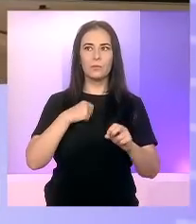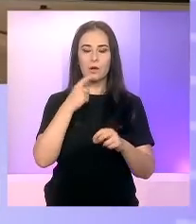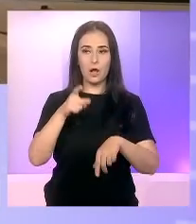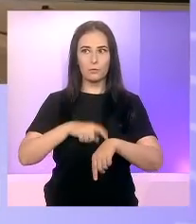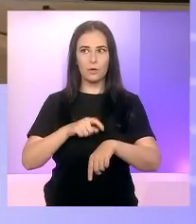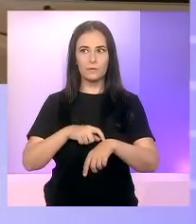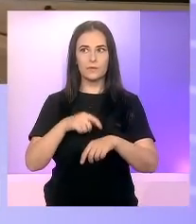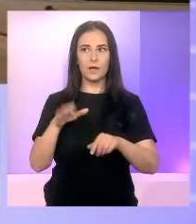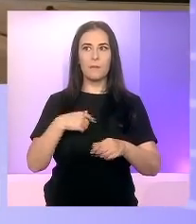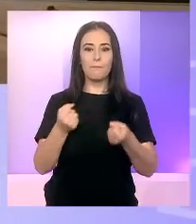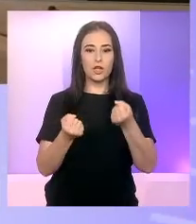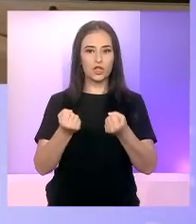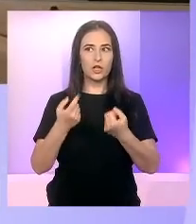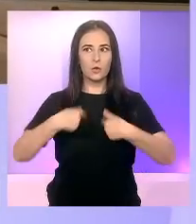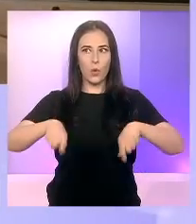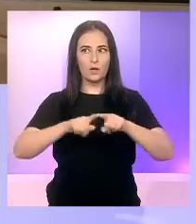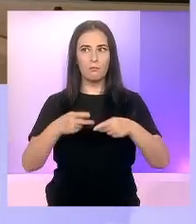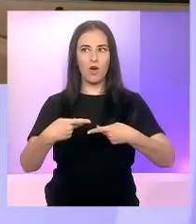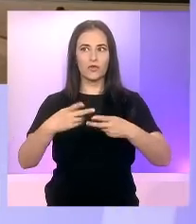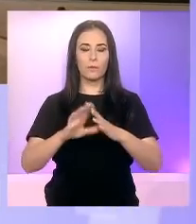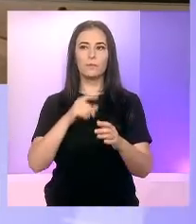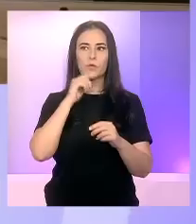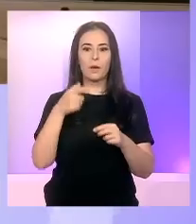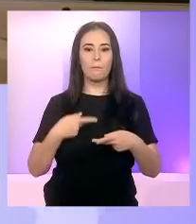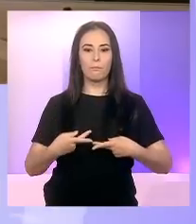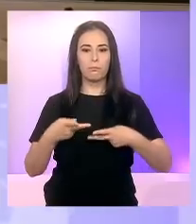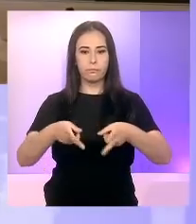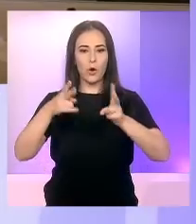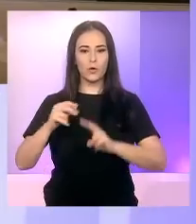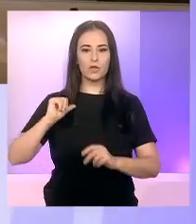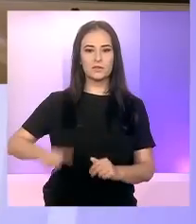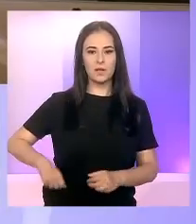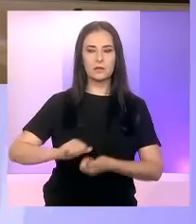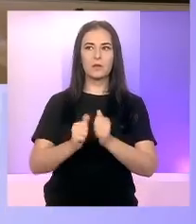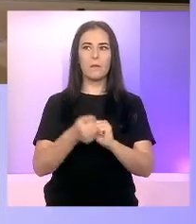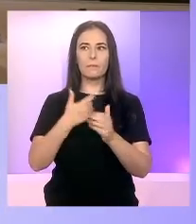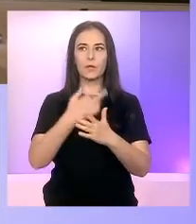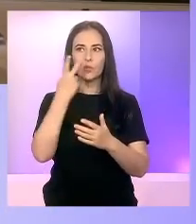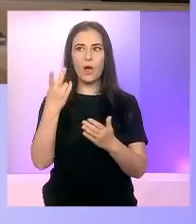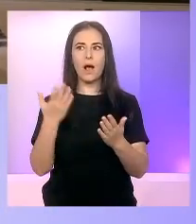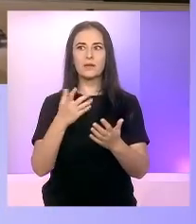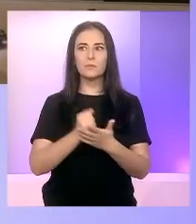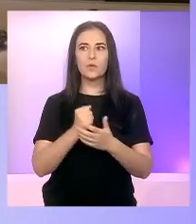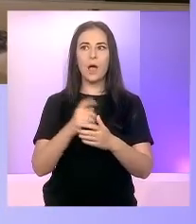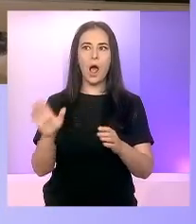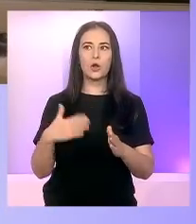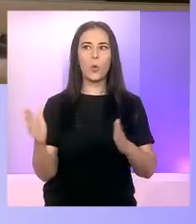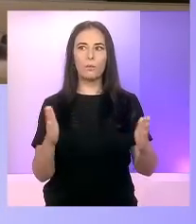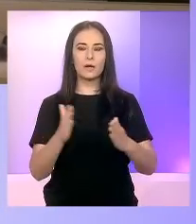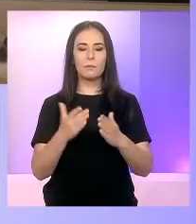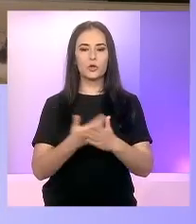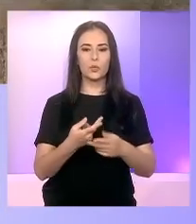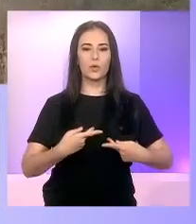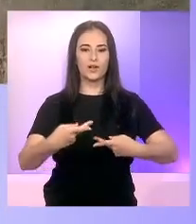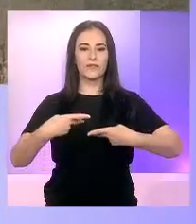acest moment mărcurile noastre se cumpără în portul Constanța, se cumpără la prețuri corecte și competitive, însă au perioade de livrare